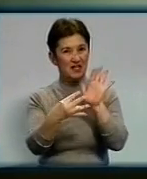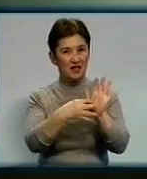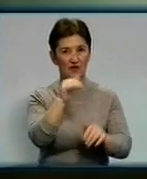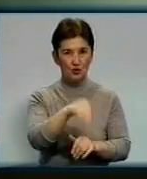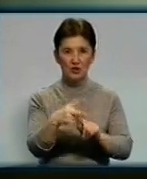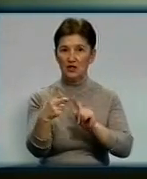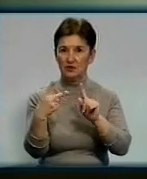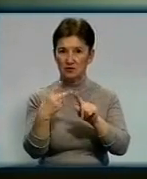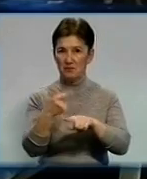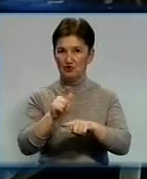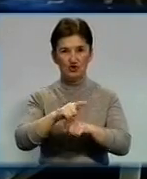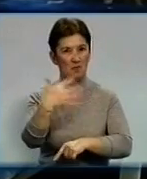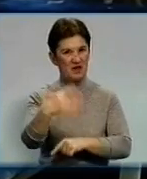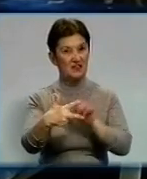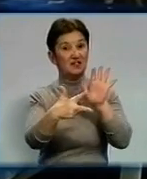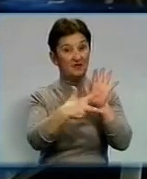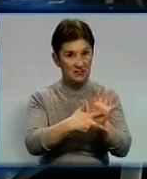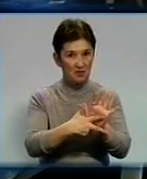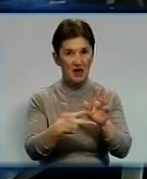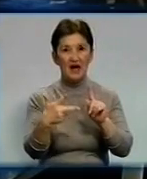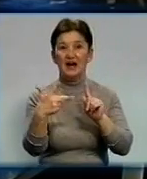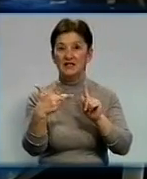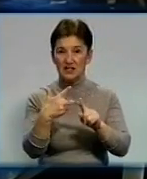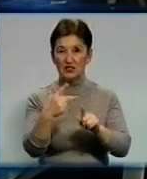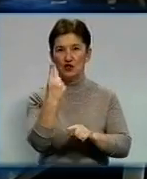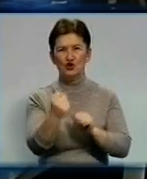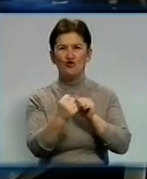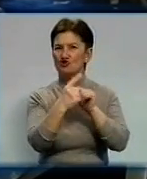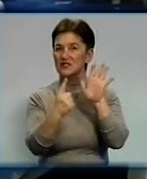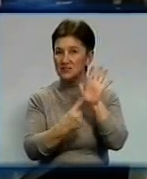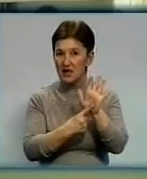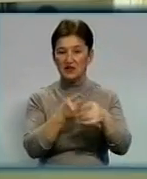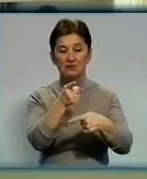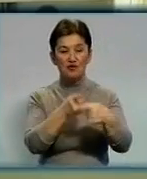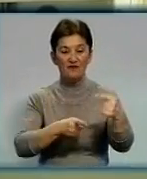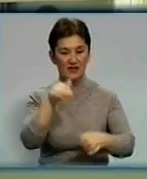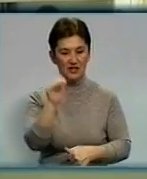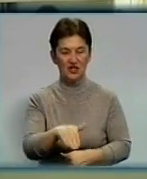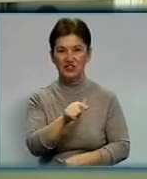другу дитину більше 58, за третю та наступні – 116,5 тисяч гривень.